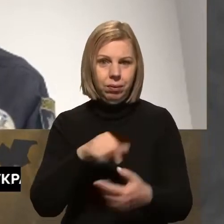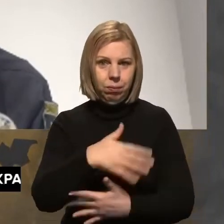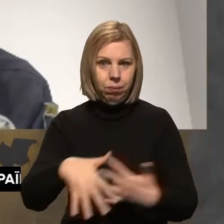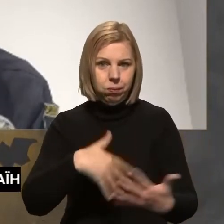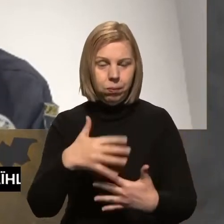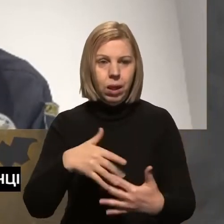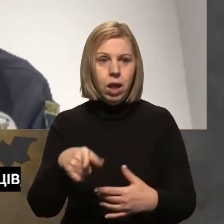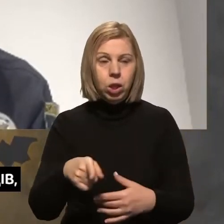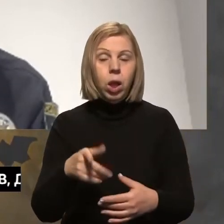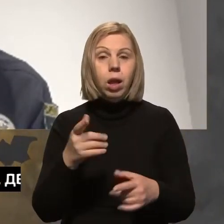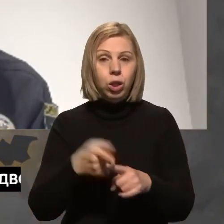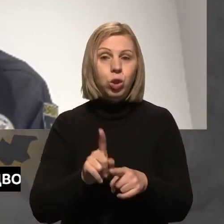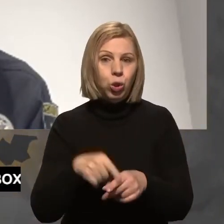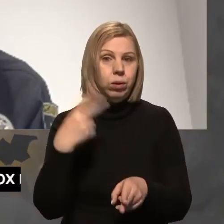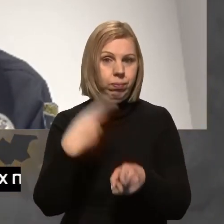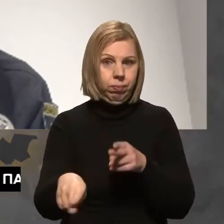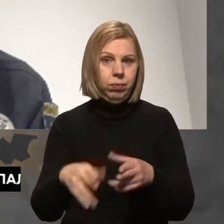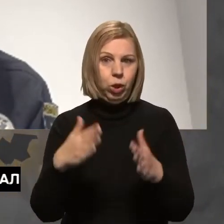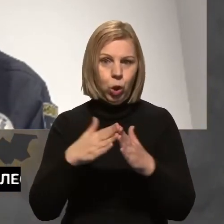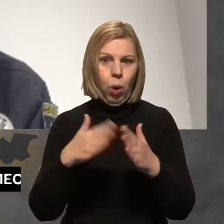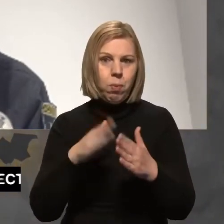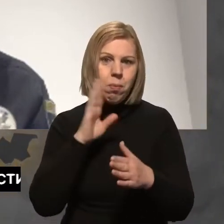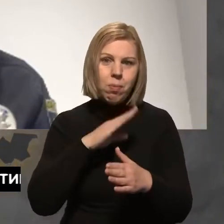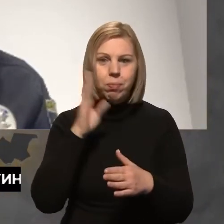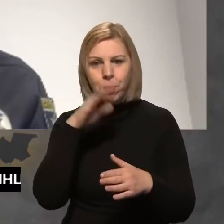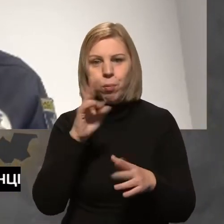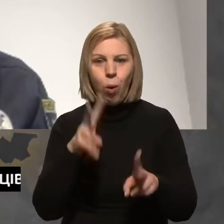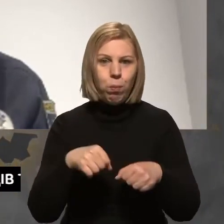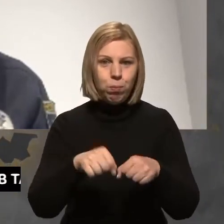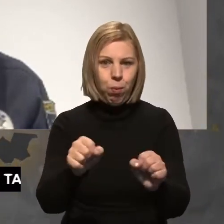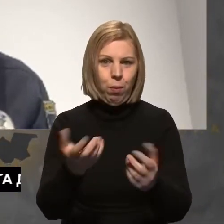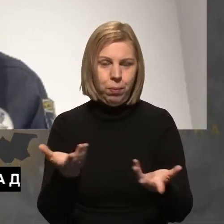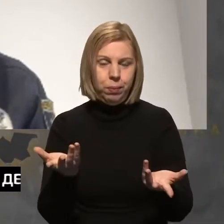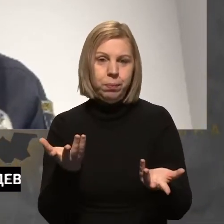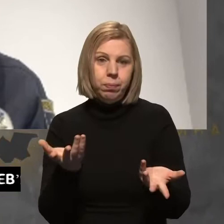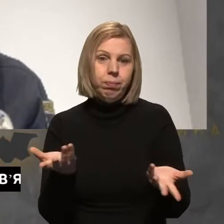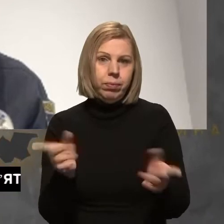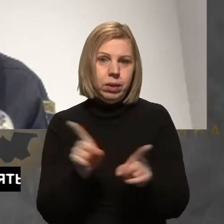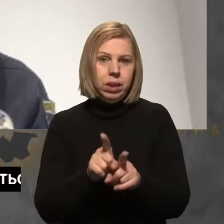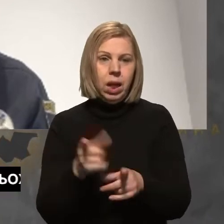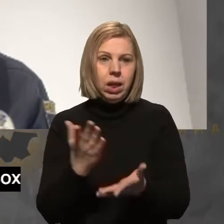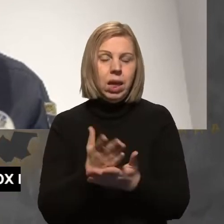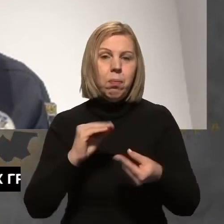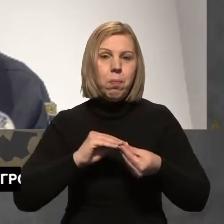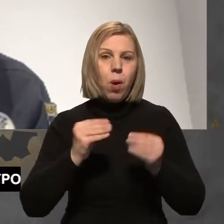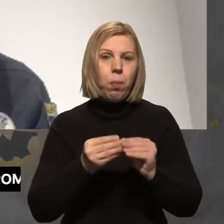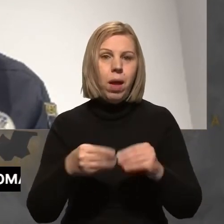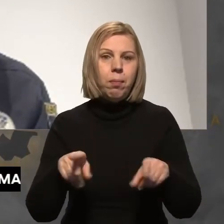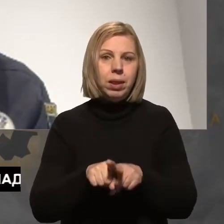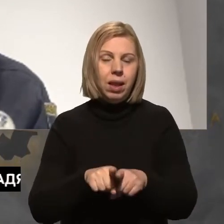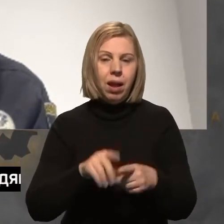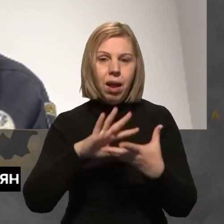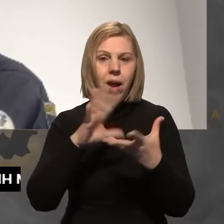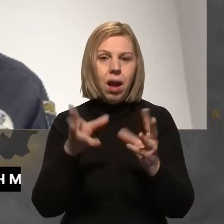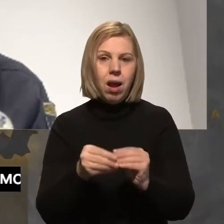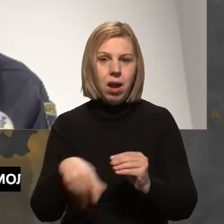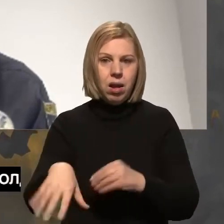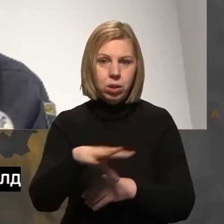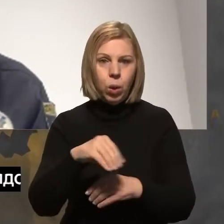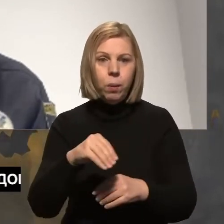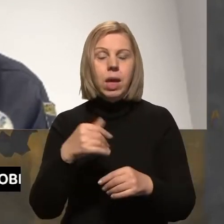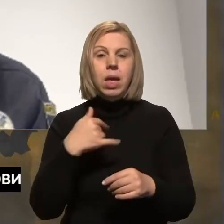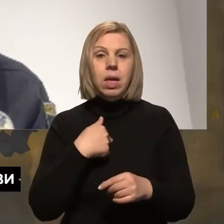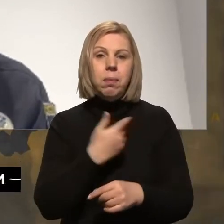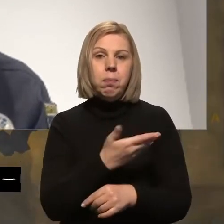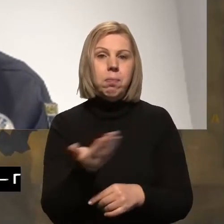вони і вчиняють домашнє насильство. Тобто проблема така комплексна, і